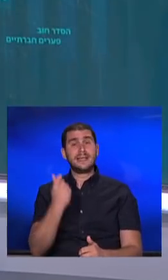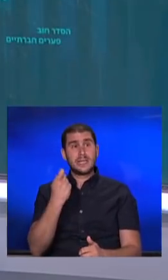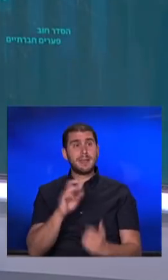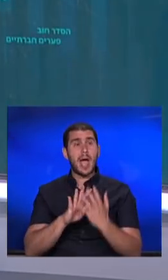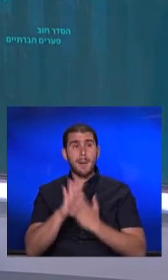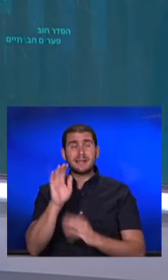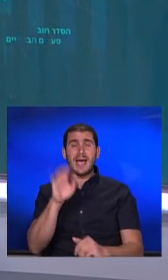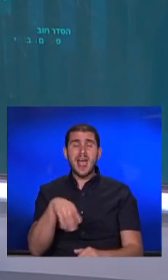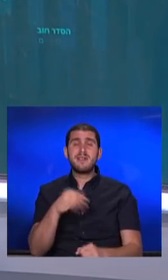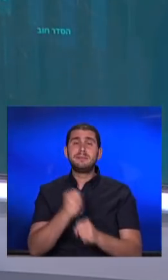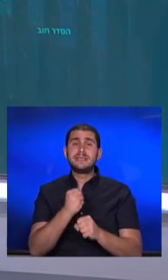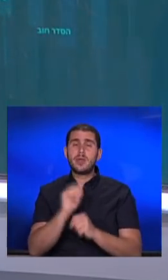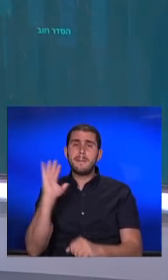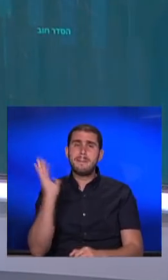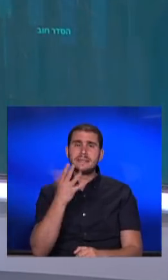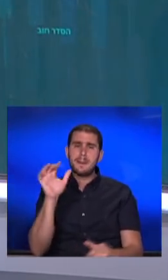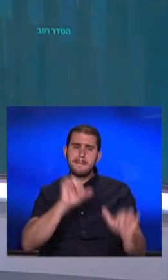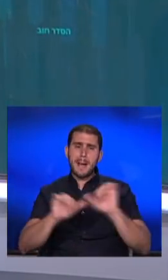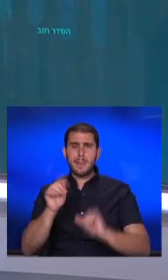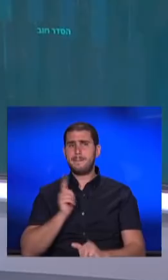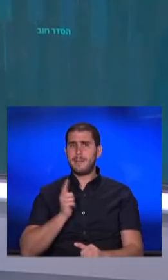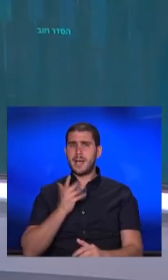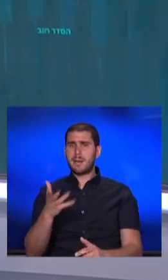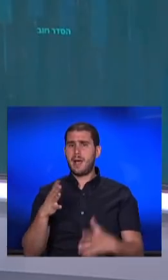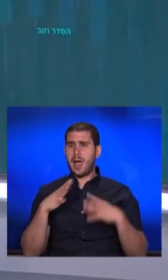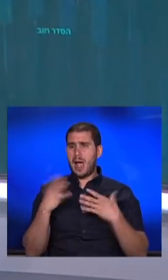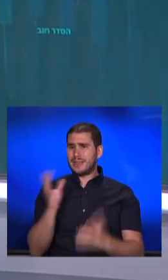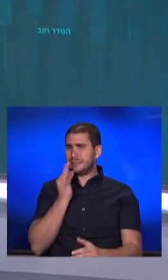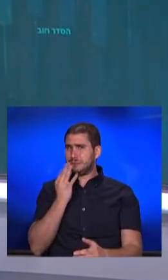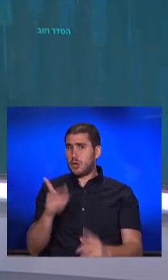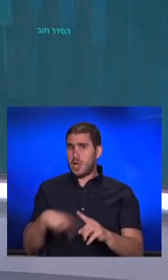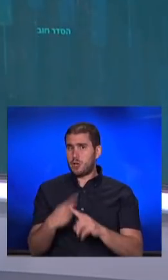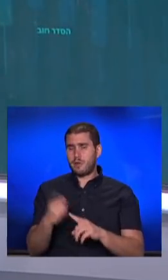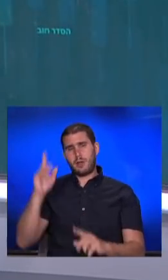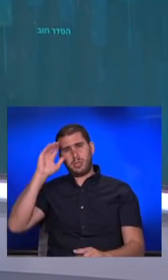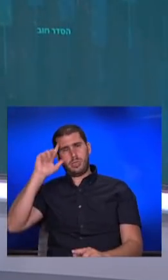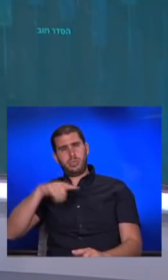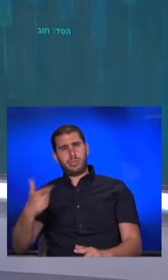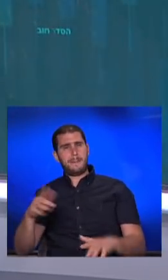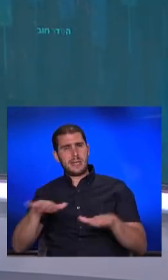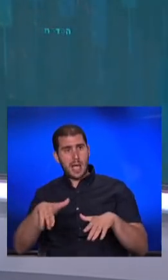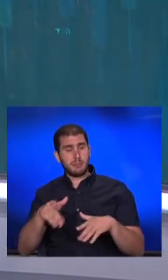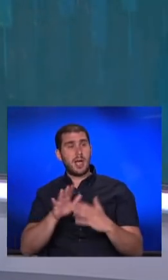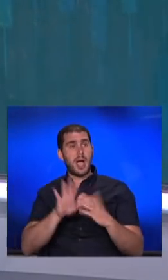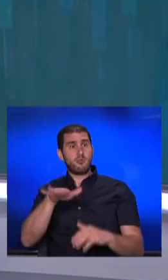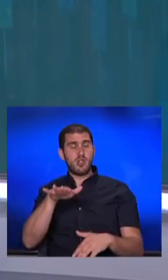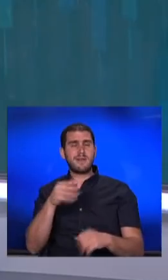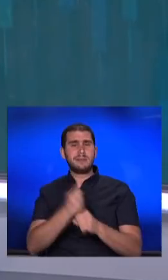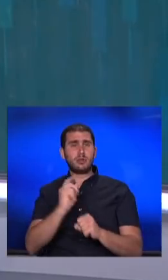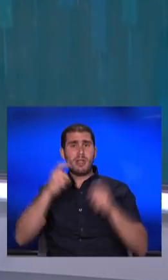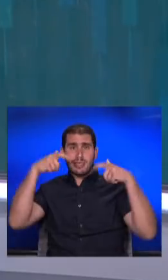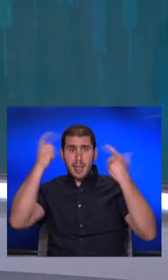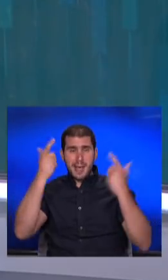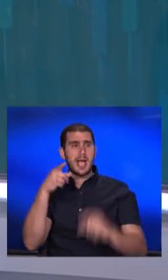אלף משרות של מלצרים וברמנים שמחכים להרחלת ניקים הצעירים שעד עכשיו בילו בים, 5,000 משרות של טבחים, כמעט